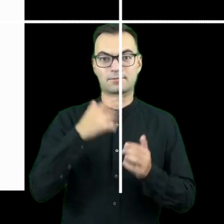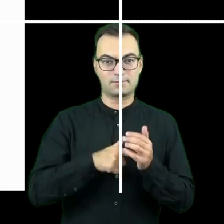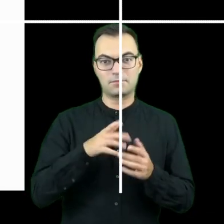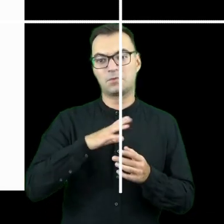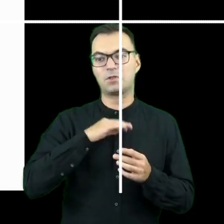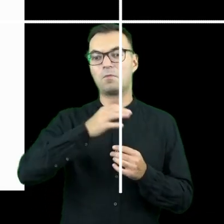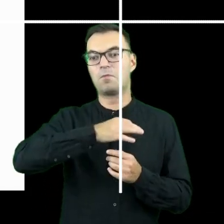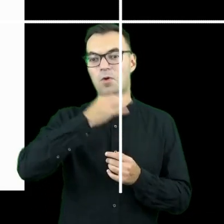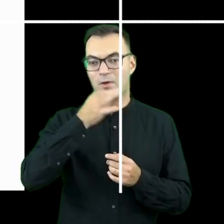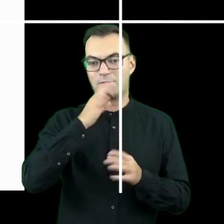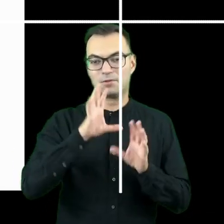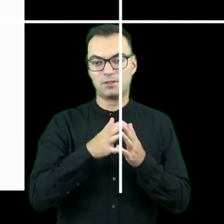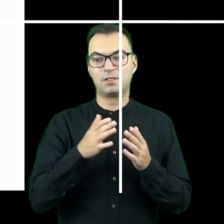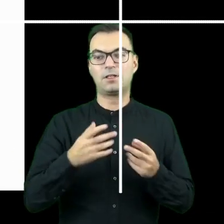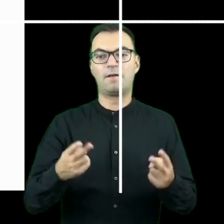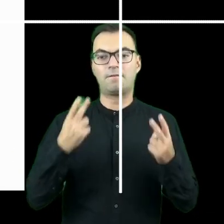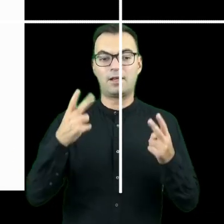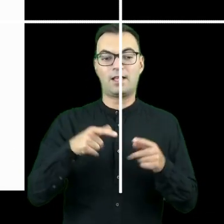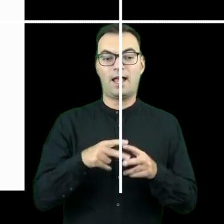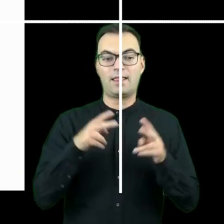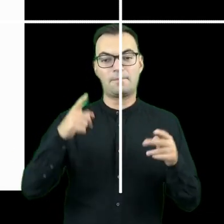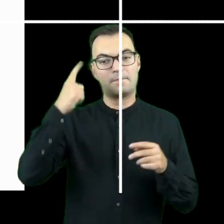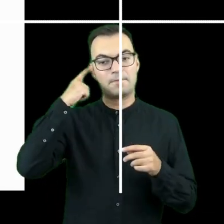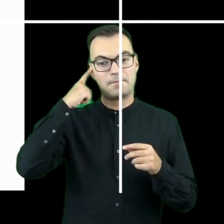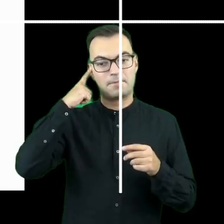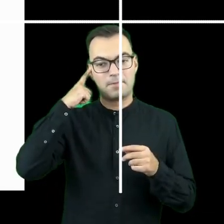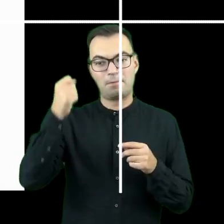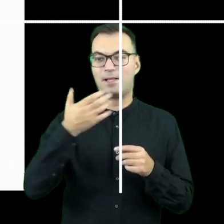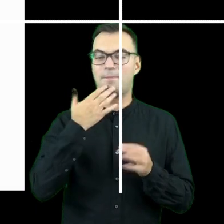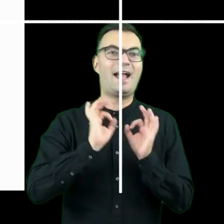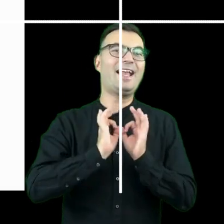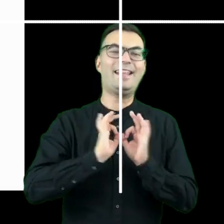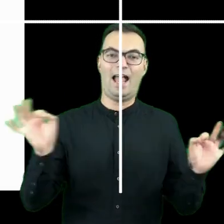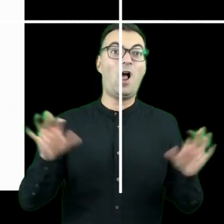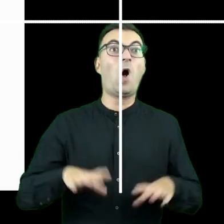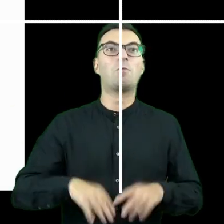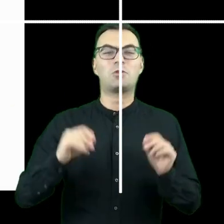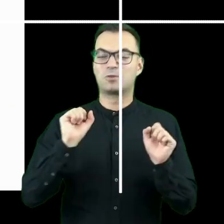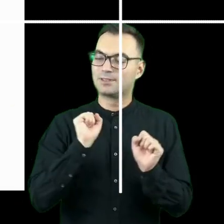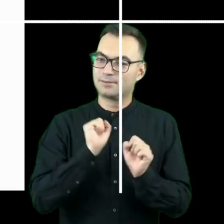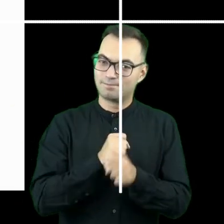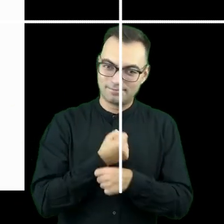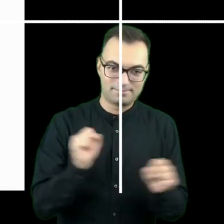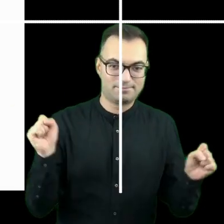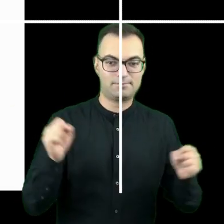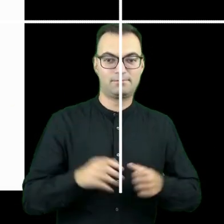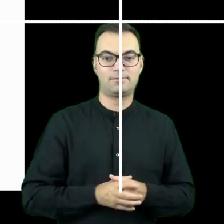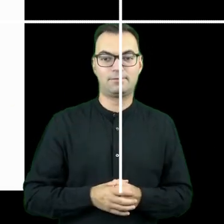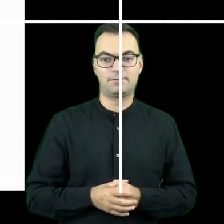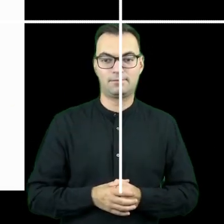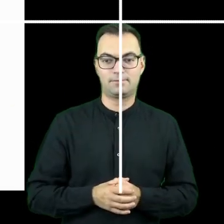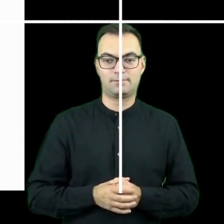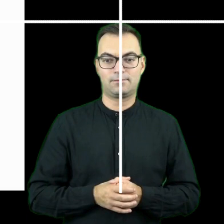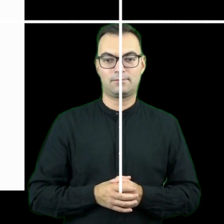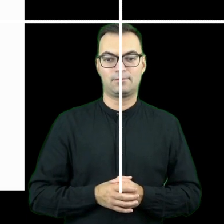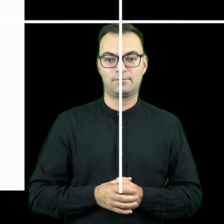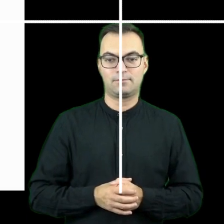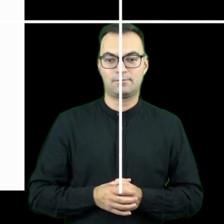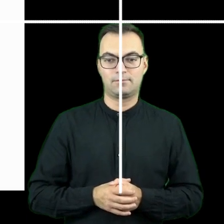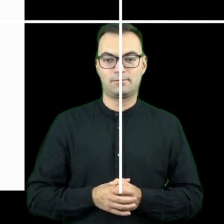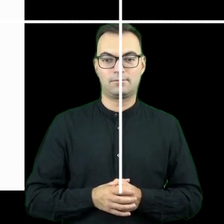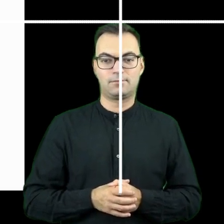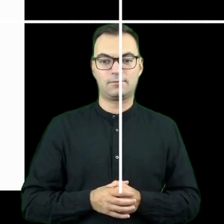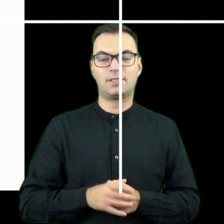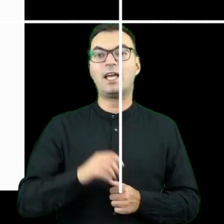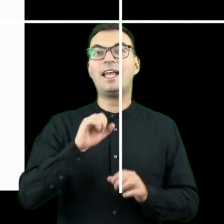poprawiać rzecz. No bardzo ważne jest to, żeby na tym etapie pamiętać, że nic nie jest idealne od początku i tą, powiedzmy, idealności